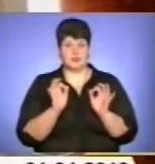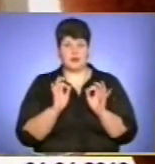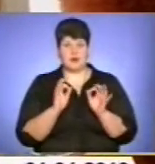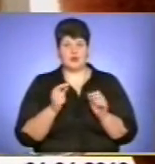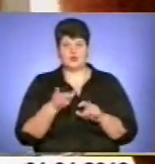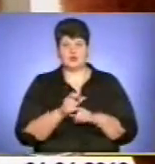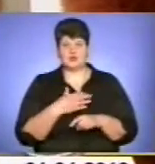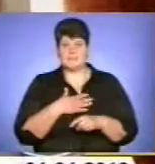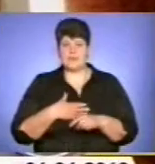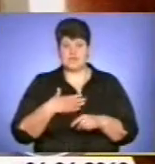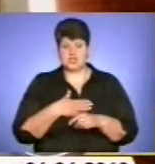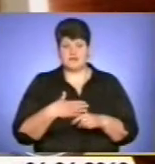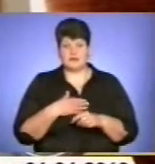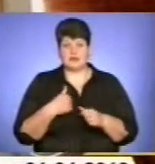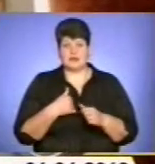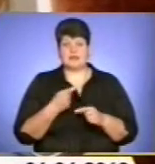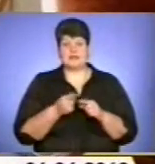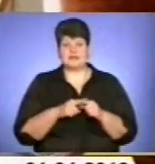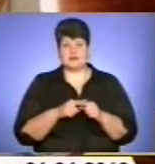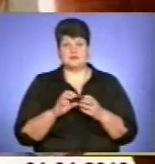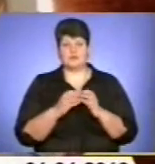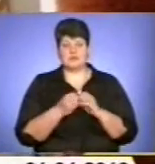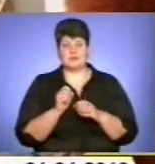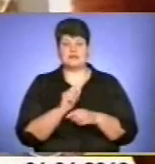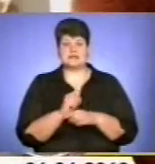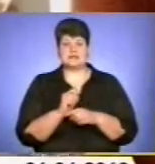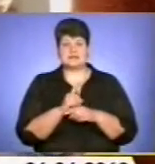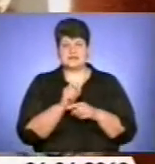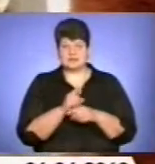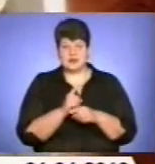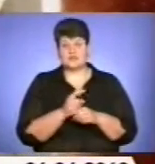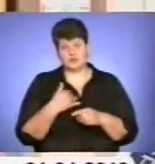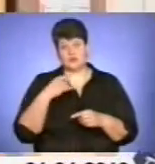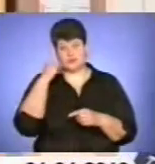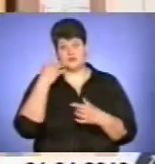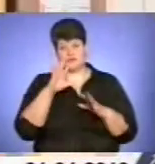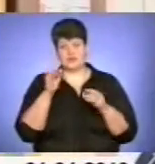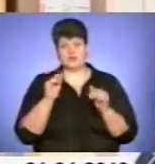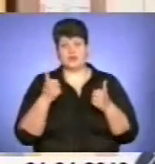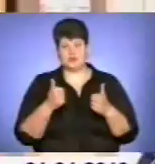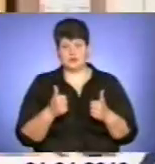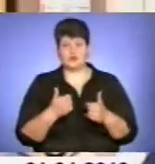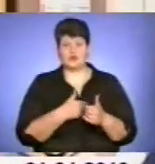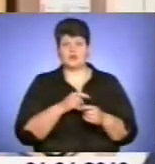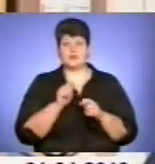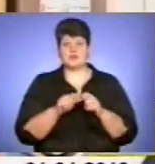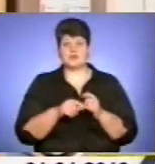переживаю. Саме гірше для мене – це задачі, розв'язати їх нормально, але надіюся, що все буде добре. Хочу перевірити свої знання,